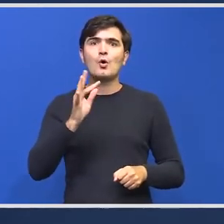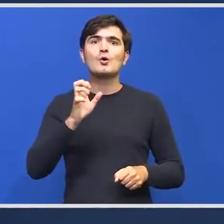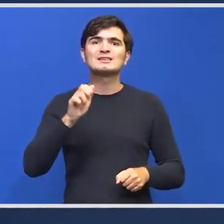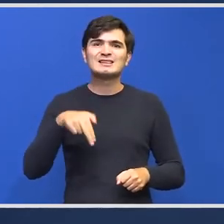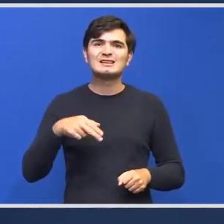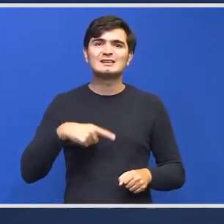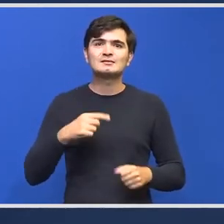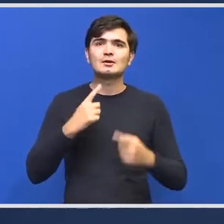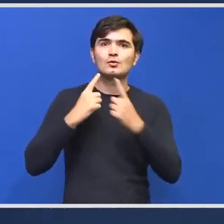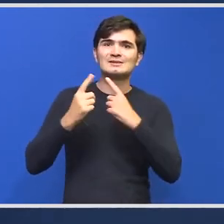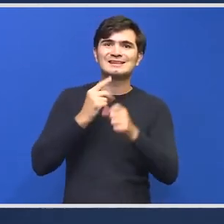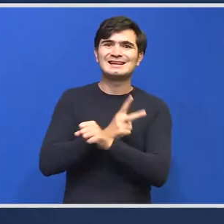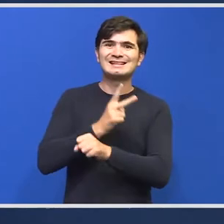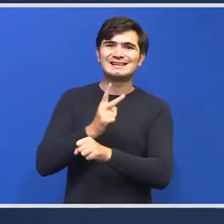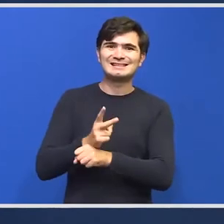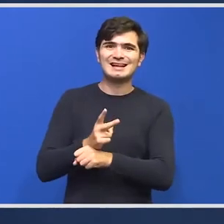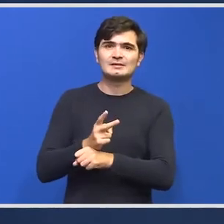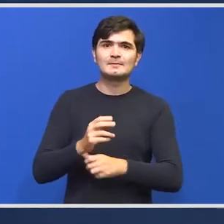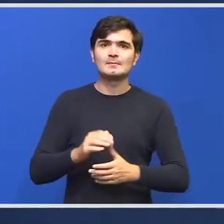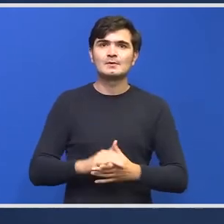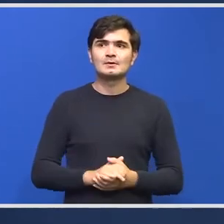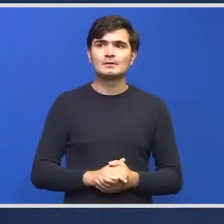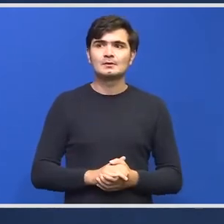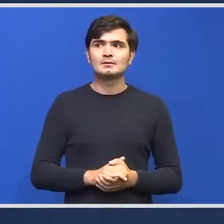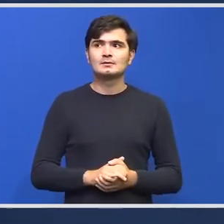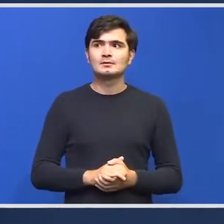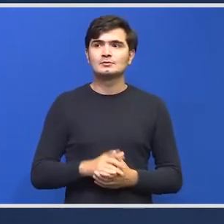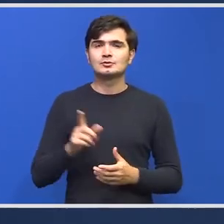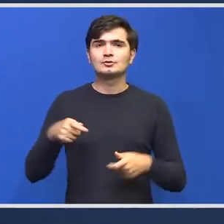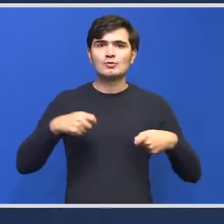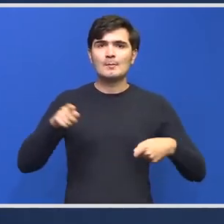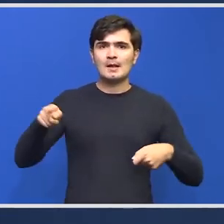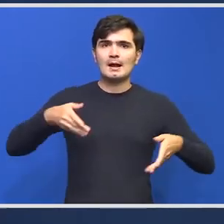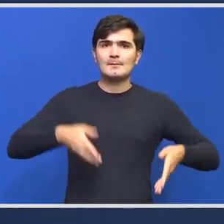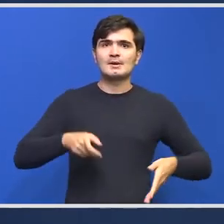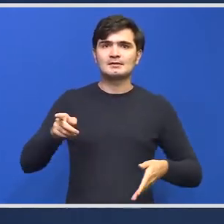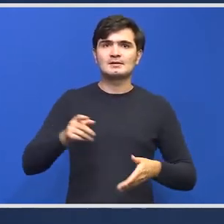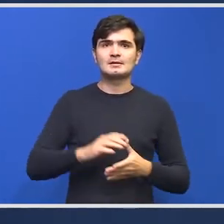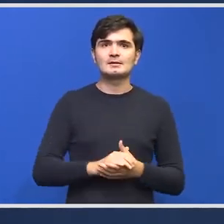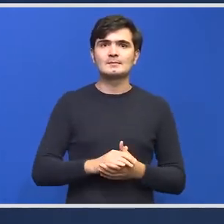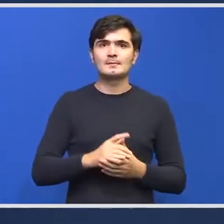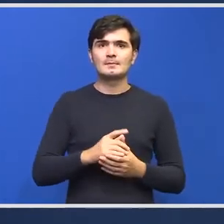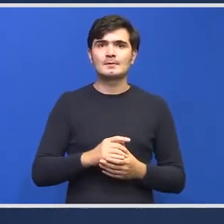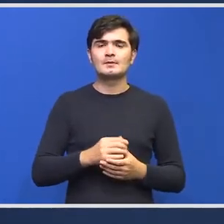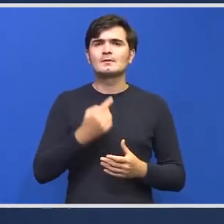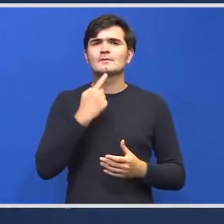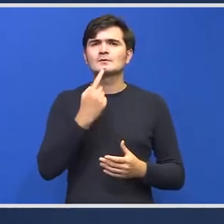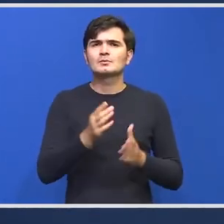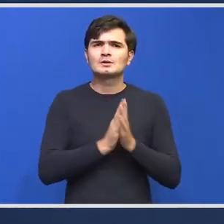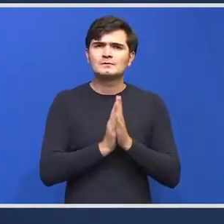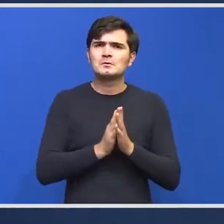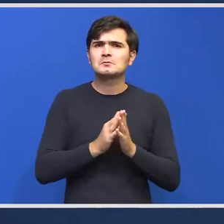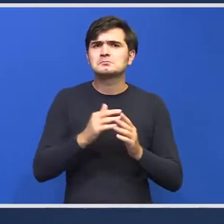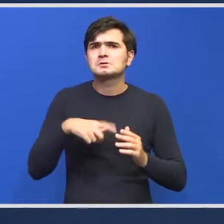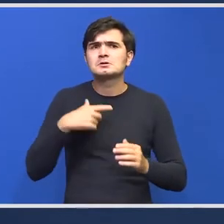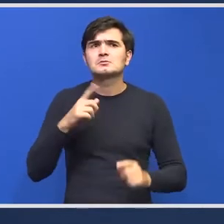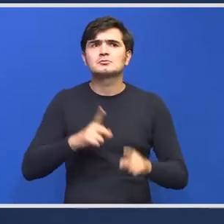Apare acolo și Dana Păcurar aici de față. Spuneți-ne, vă rog, sunt totuși niște dovezi